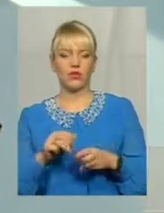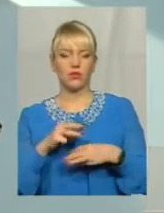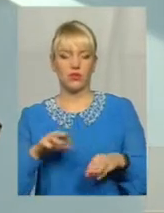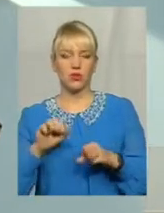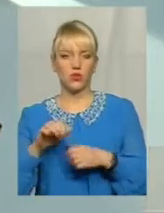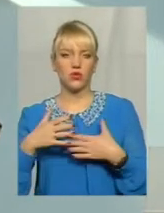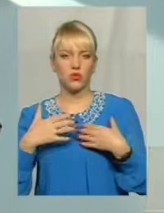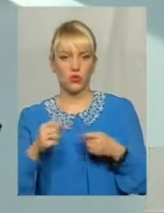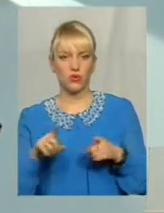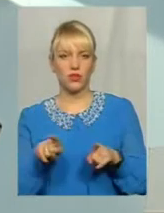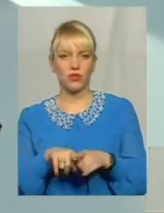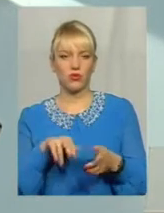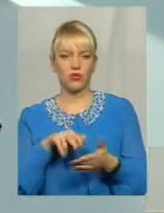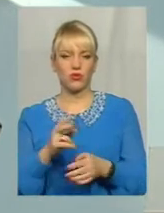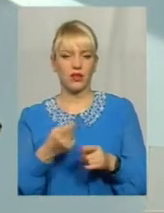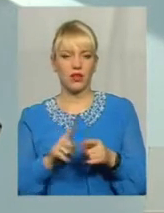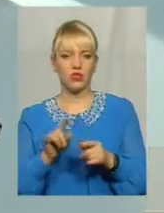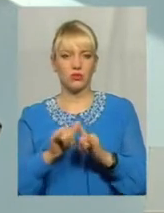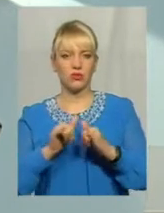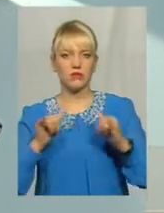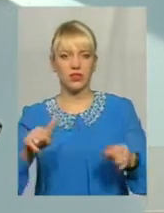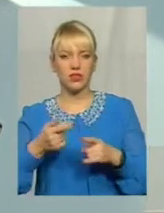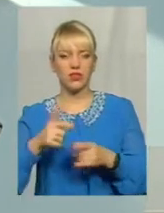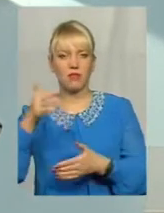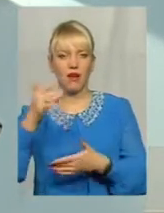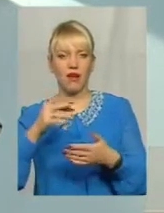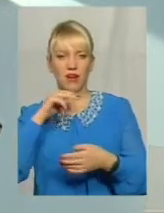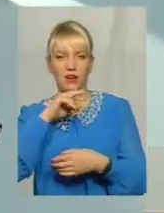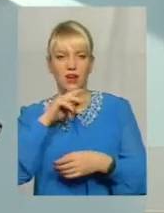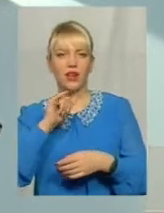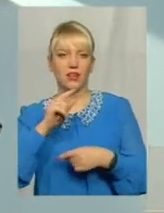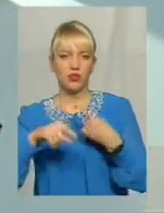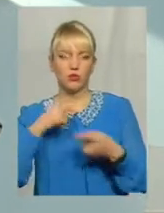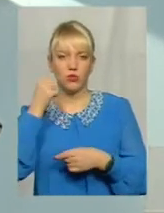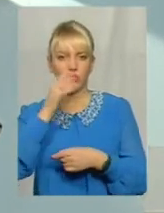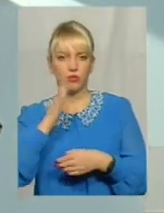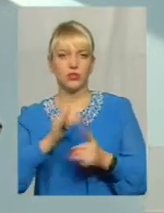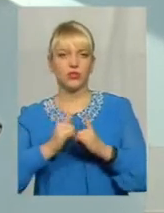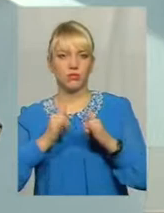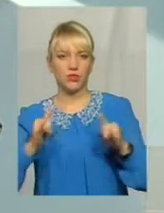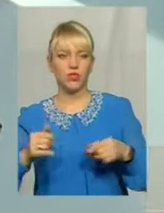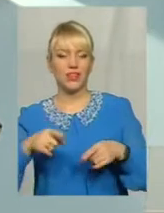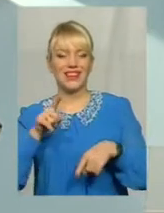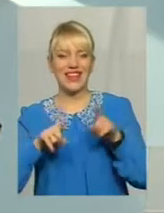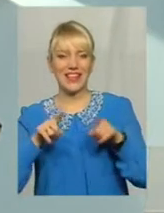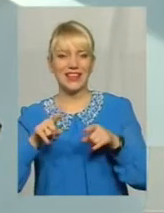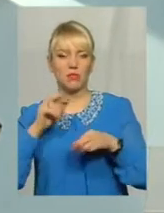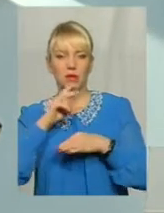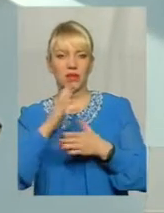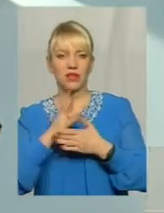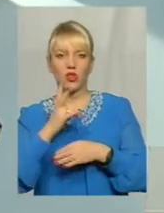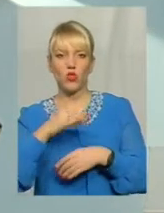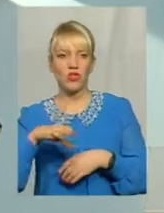'я вже цього року теж пішло на те, що збільшити цей перелік. Наступного року він буде збільшений. Тому деякі препарати є, просто не всі